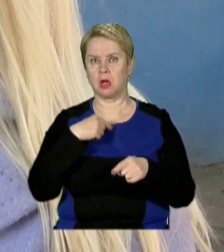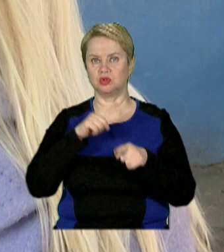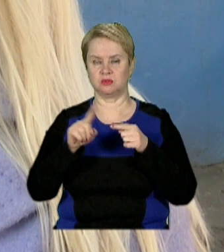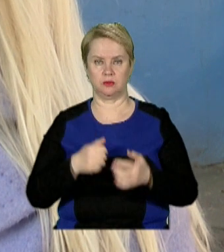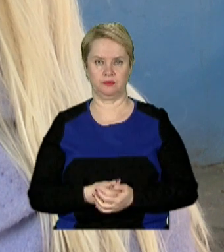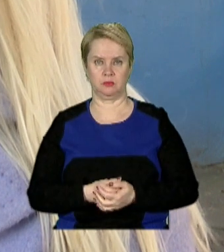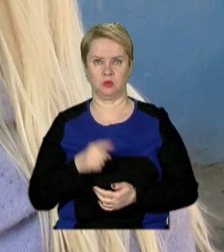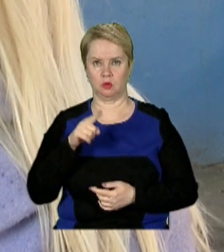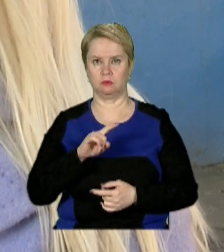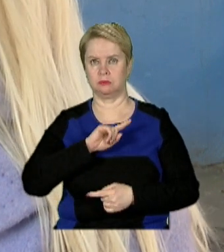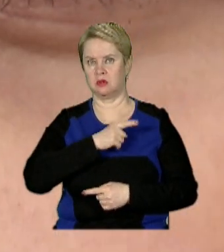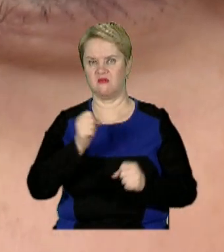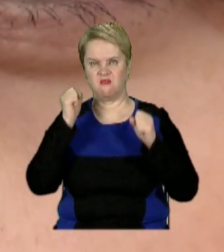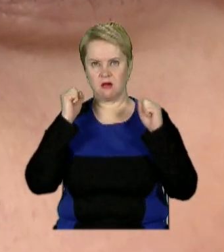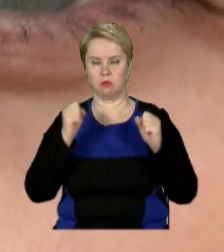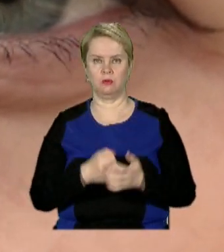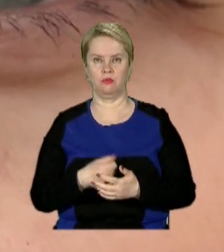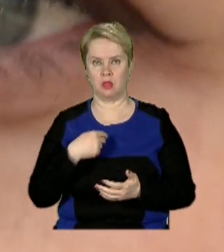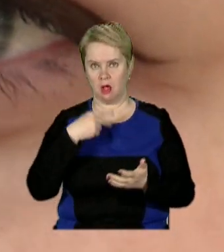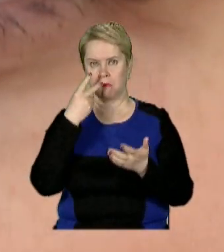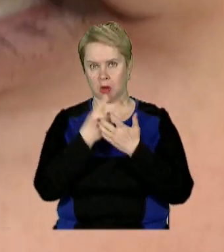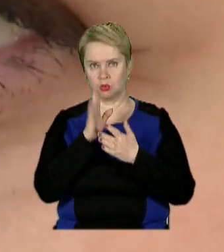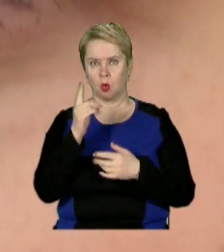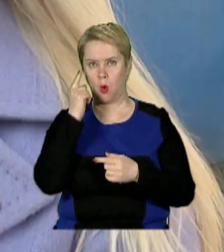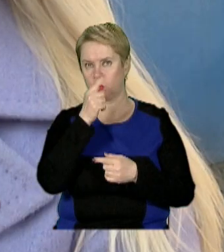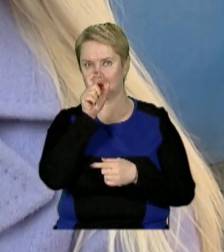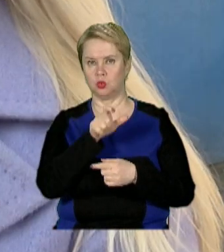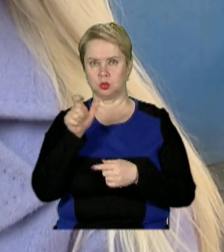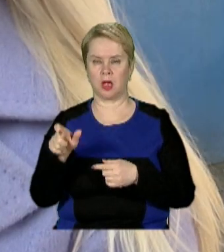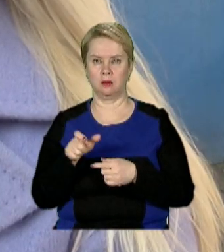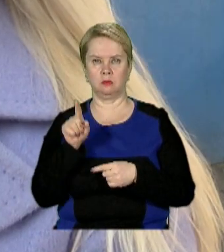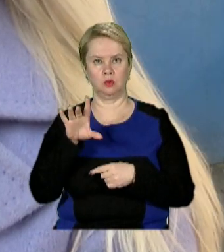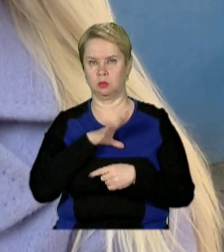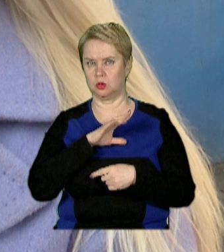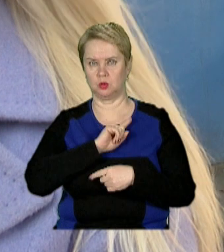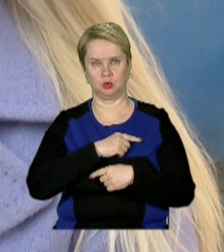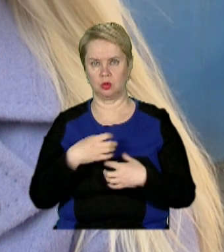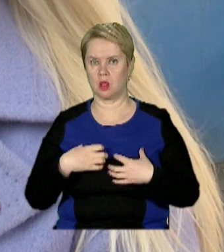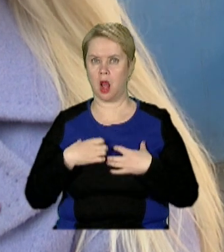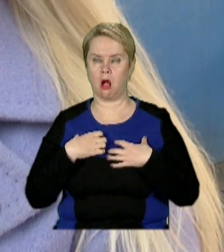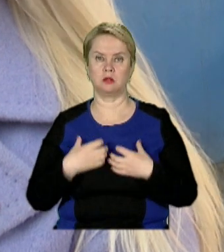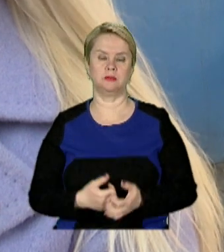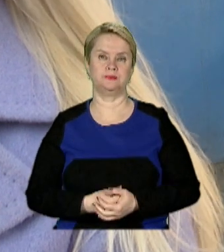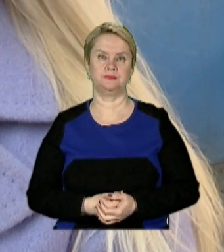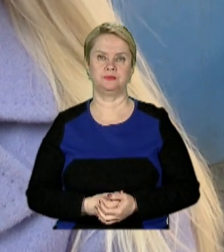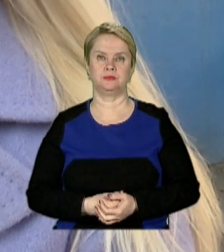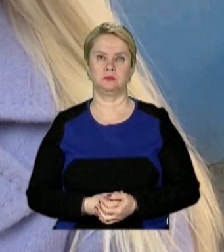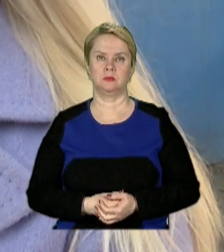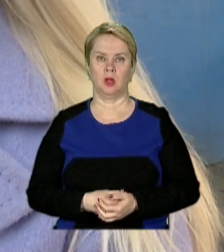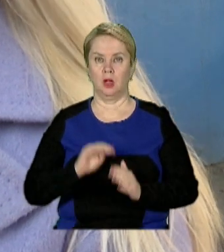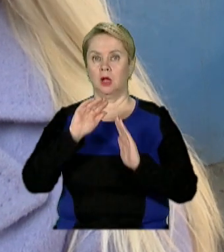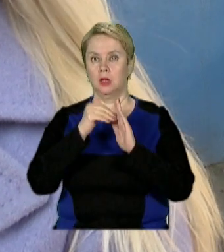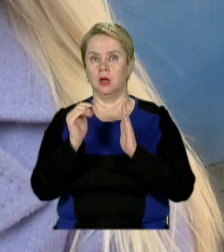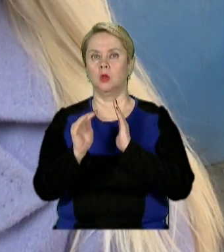швидко. І тут пролунав вибух. Я бачила тільки очі людей. Вони були дуже налякані, вони